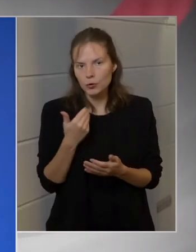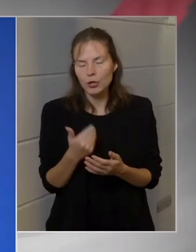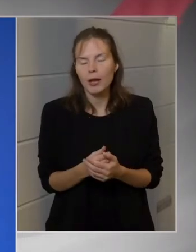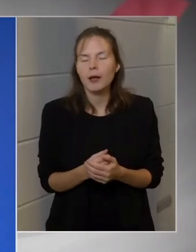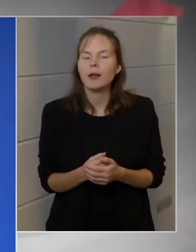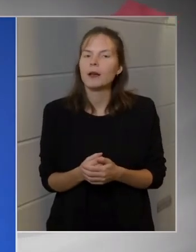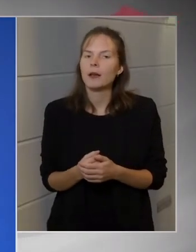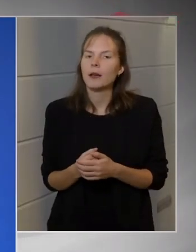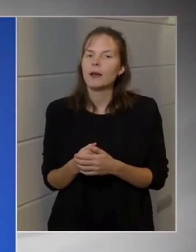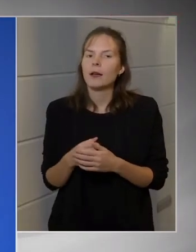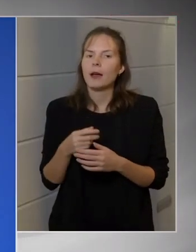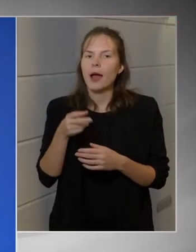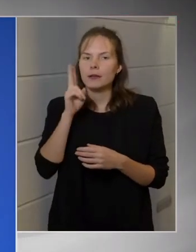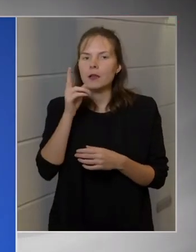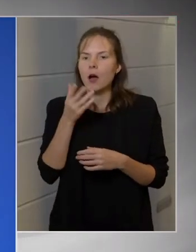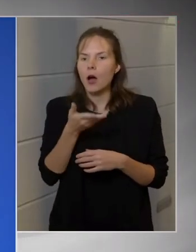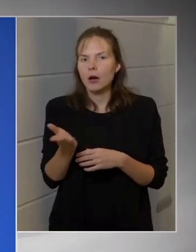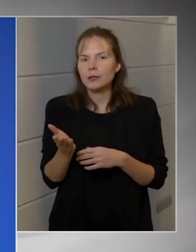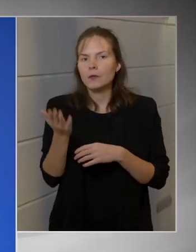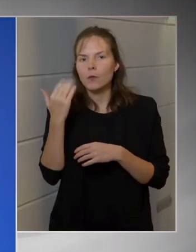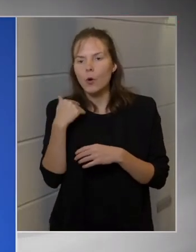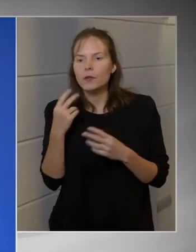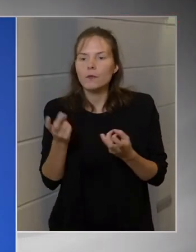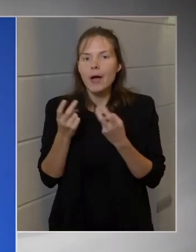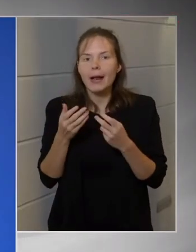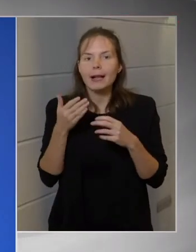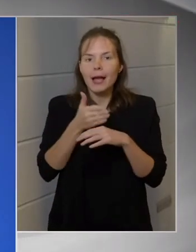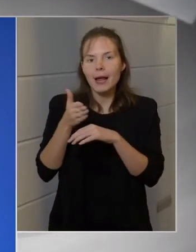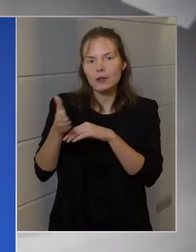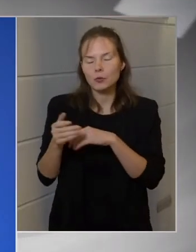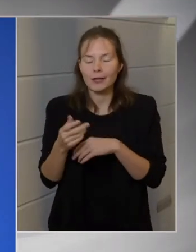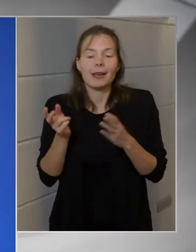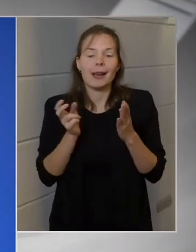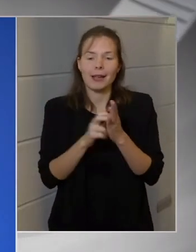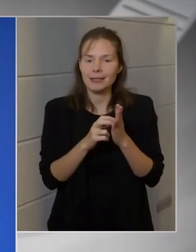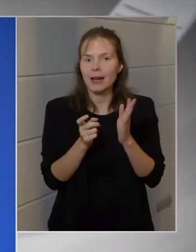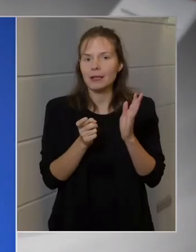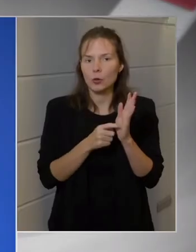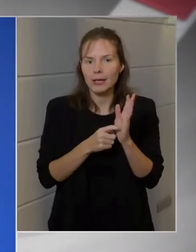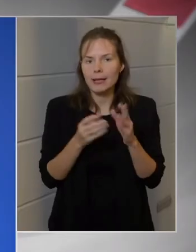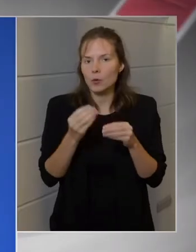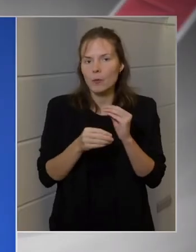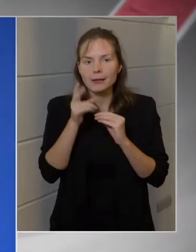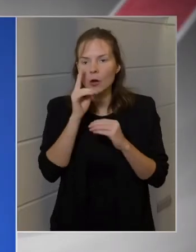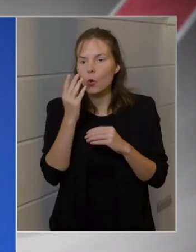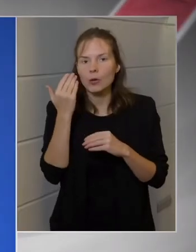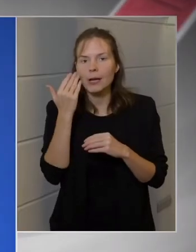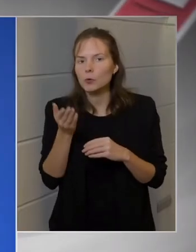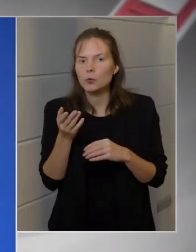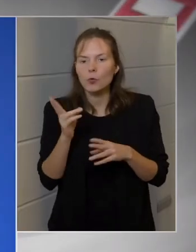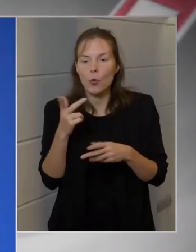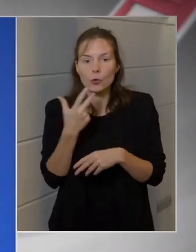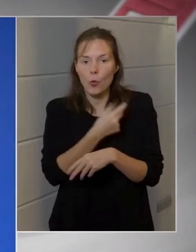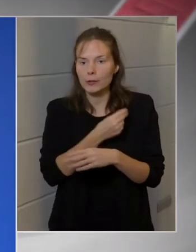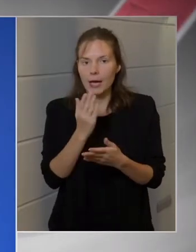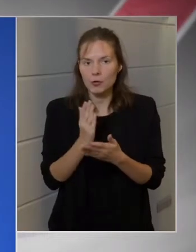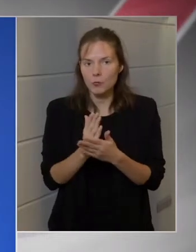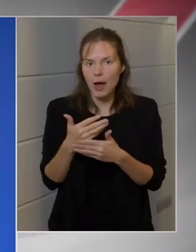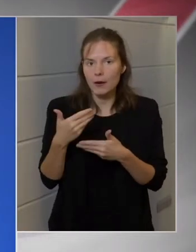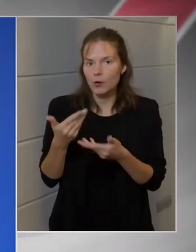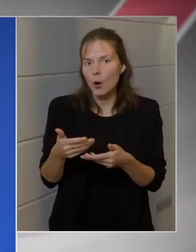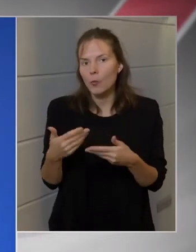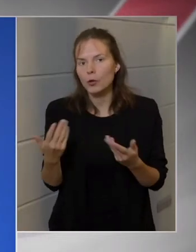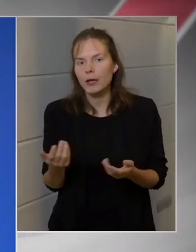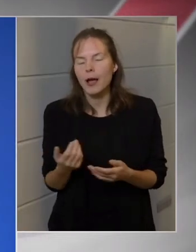Ez van azoknál, akiket felkerestünk, tehát ott helyben regisztrálni muszáj, mert nem tudjuk, hogy valaki be van-e oltva. A regisztráció módjában pedig